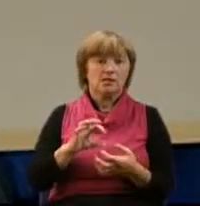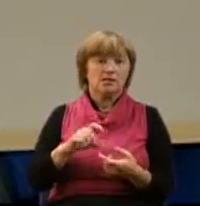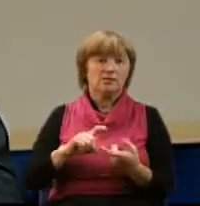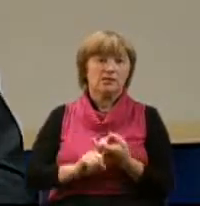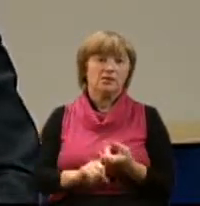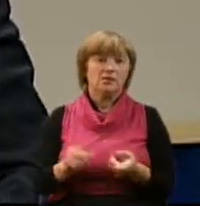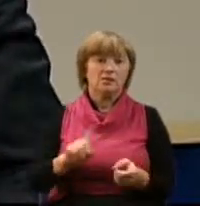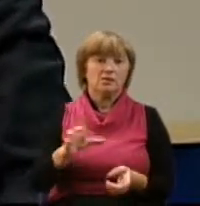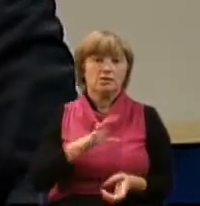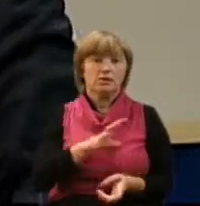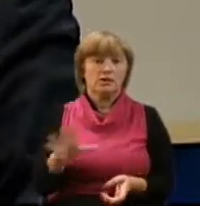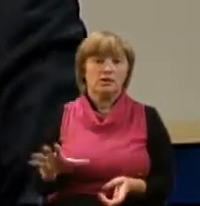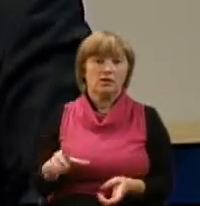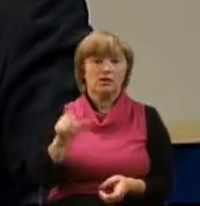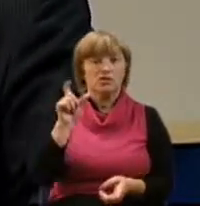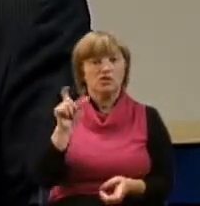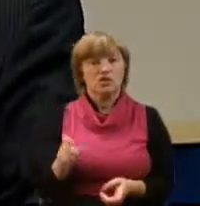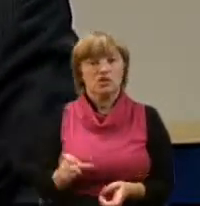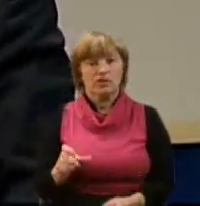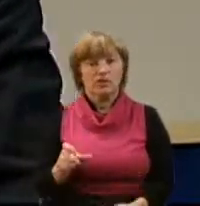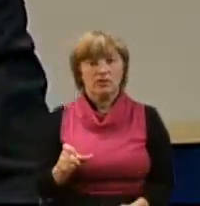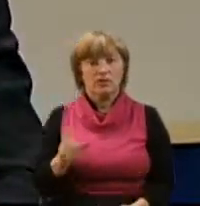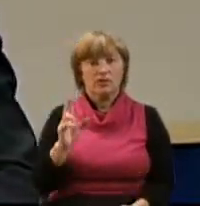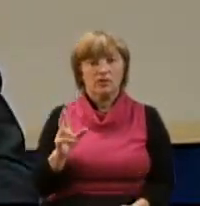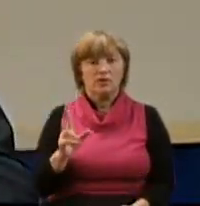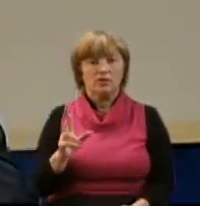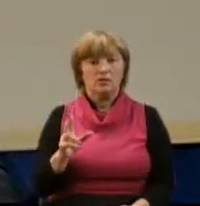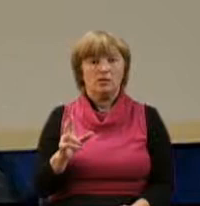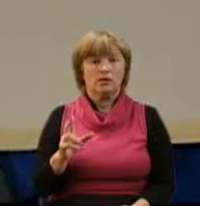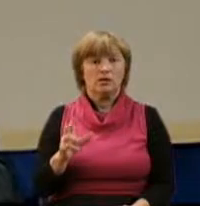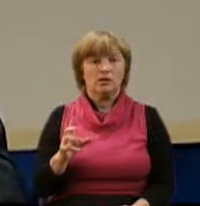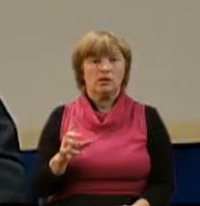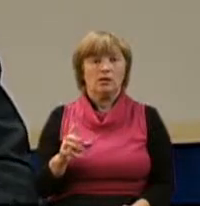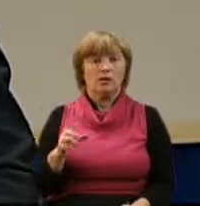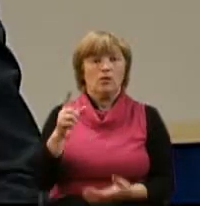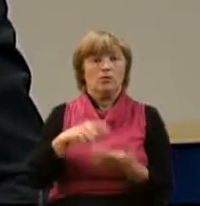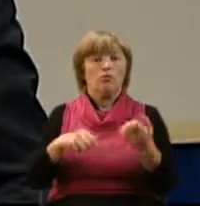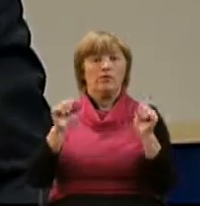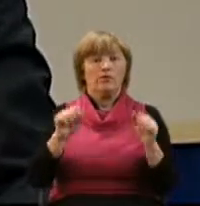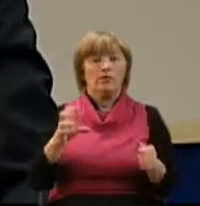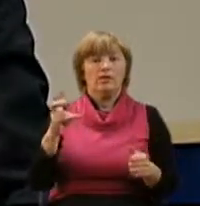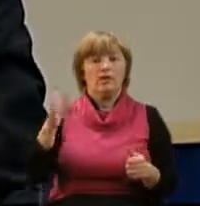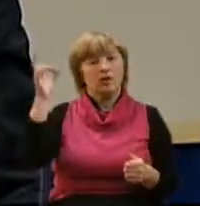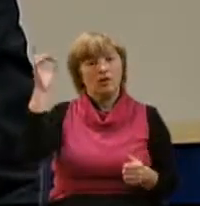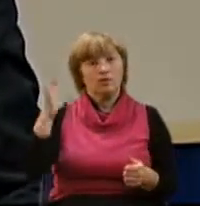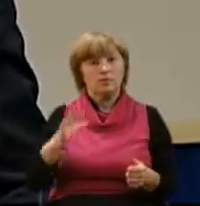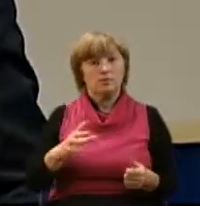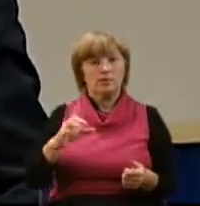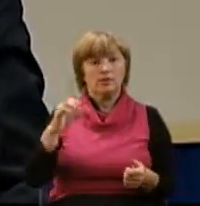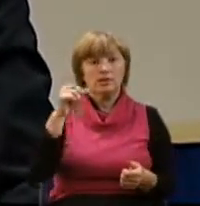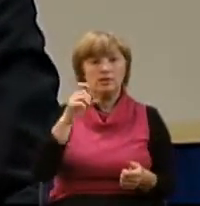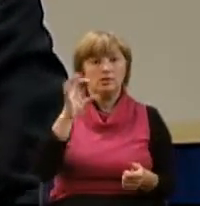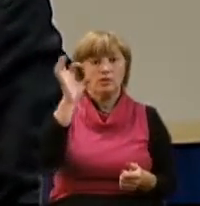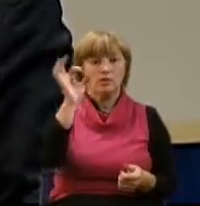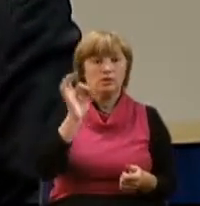он не был человеком, который полагался на Бога на сто процентов. Он во многом еще